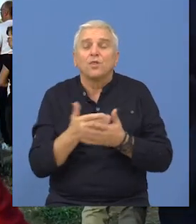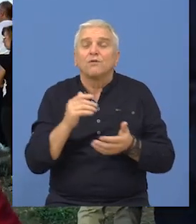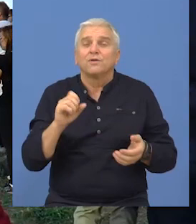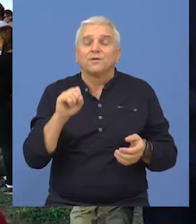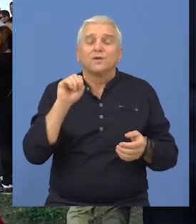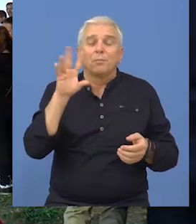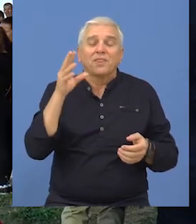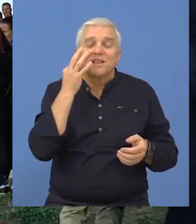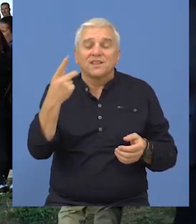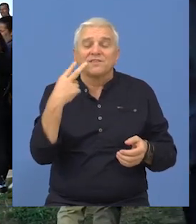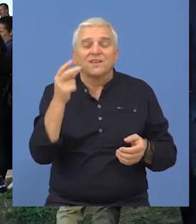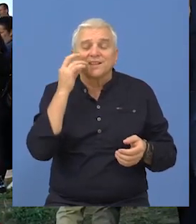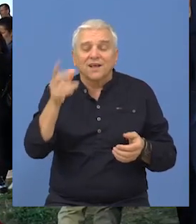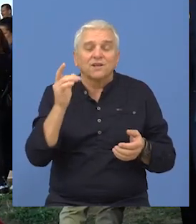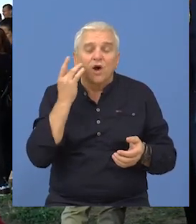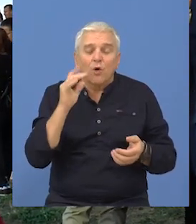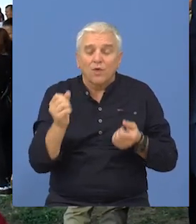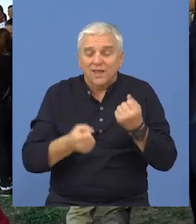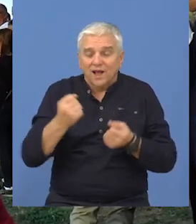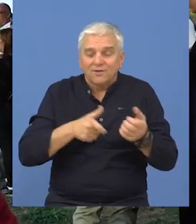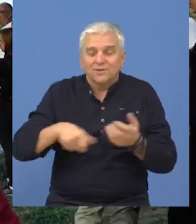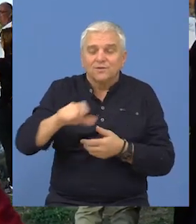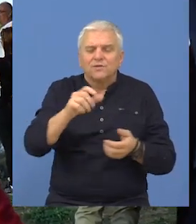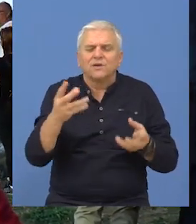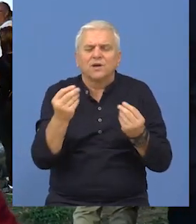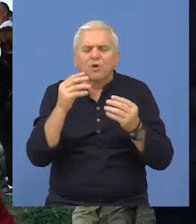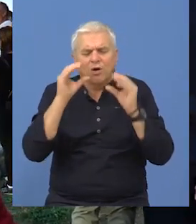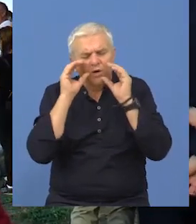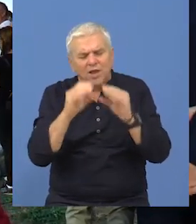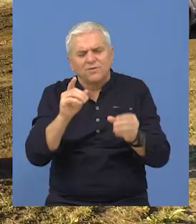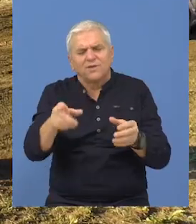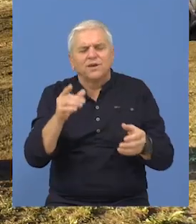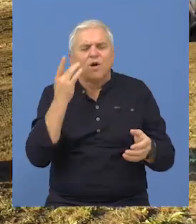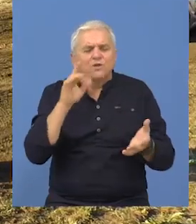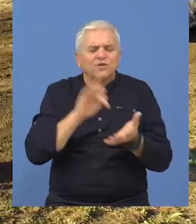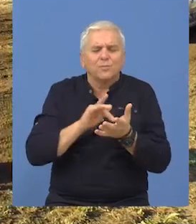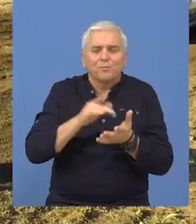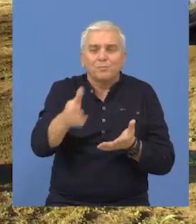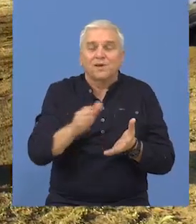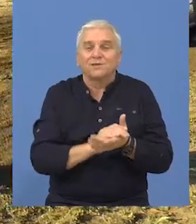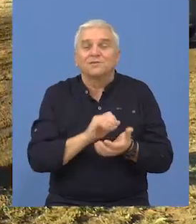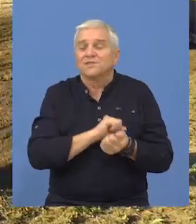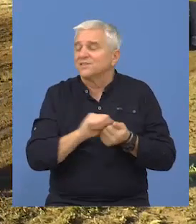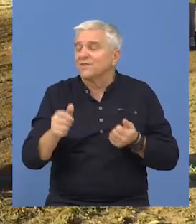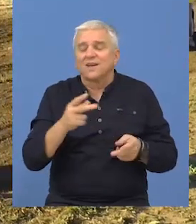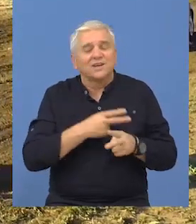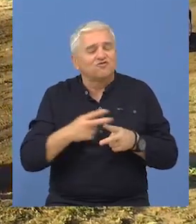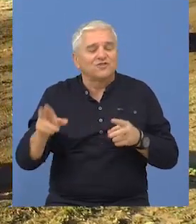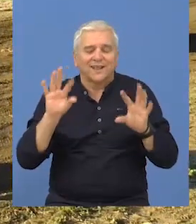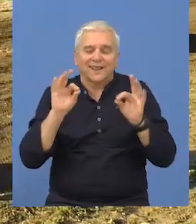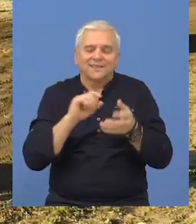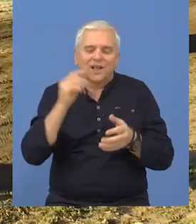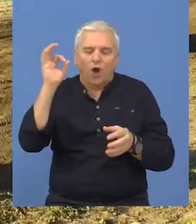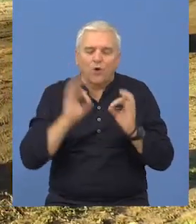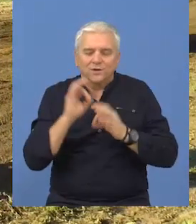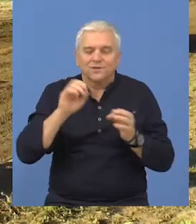bukvalno novu stazu predno 20 dana. staza je odlična sa dosta publike na odličnom mestu, tako da stvarno čista